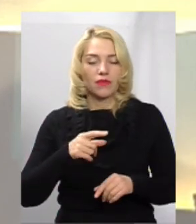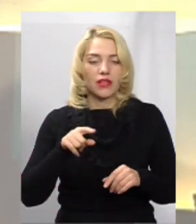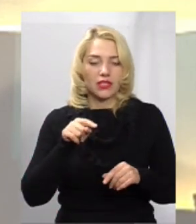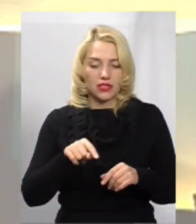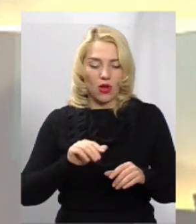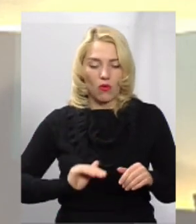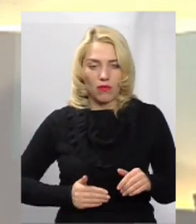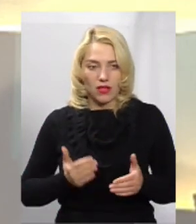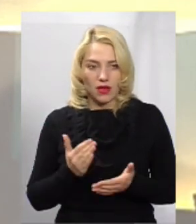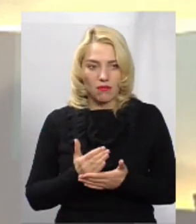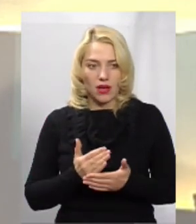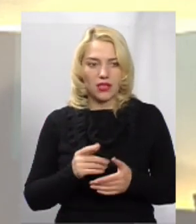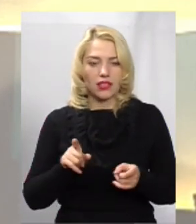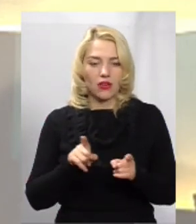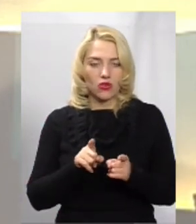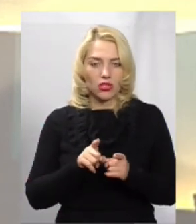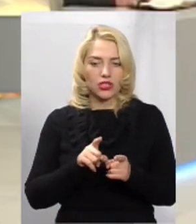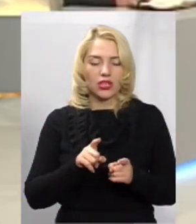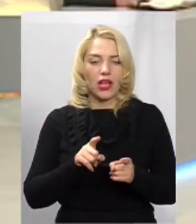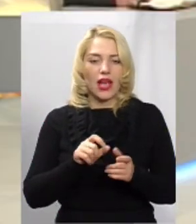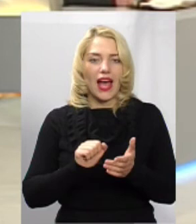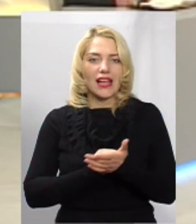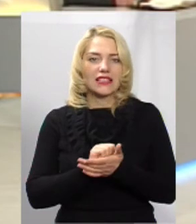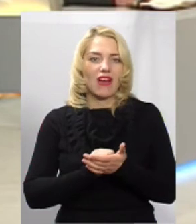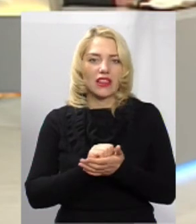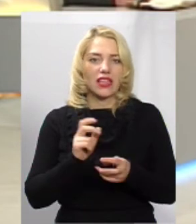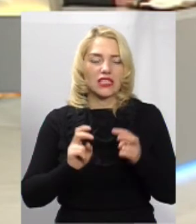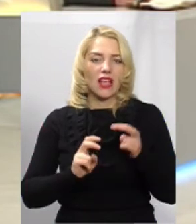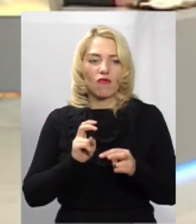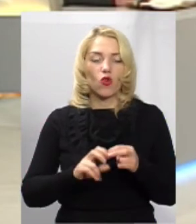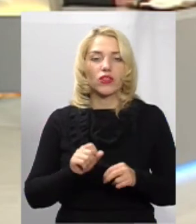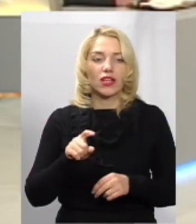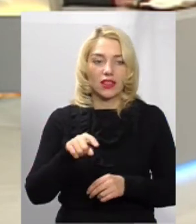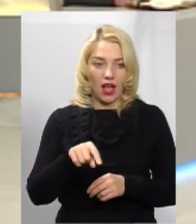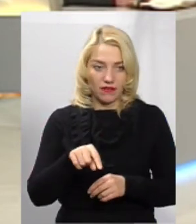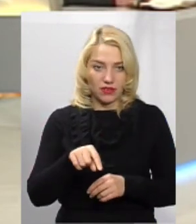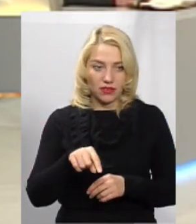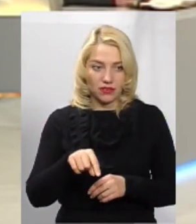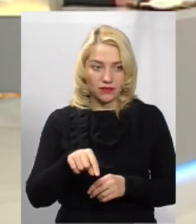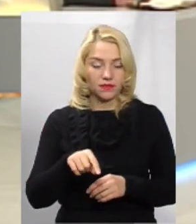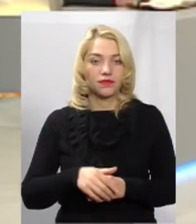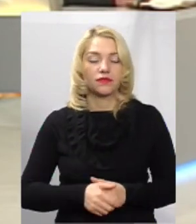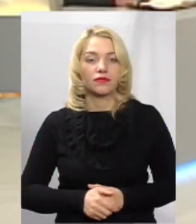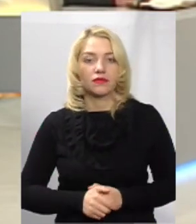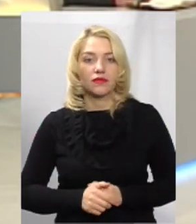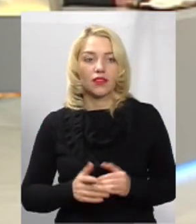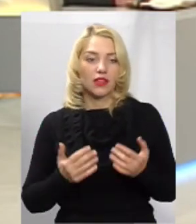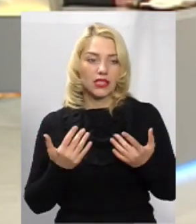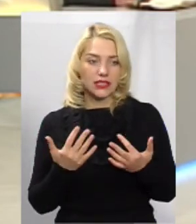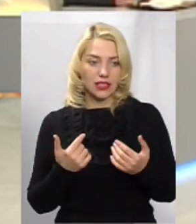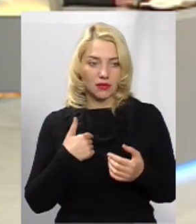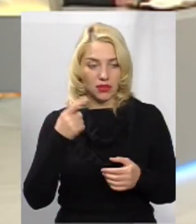також має під містом асфальтний завод. І навіть, наскільки